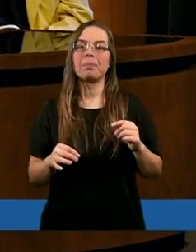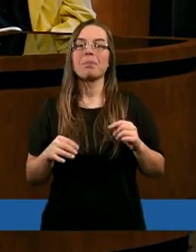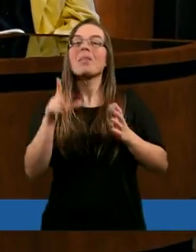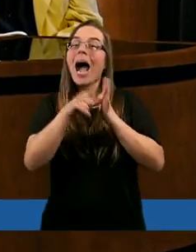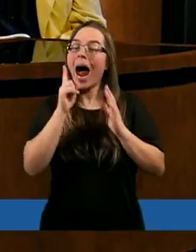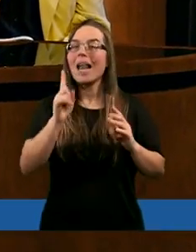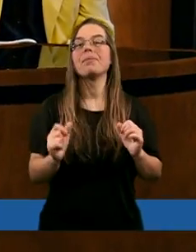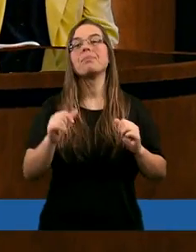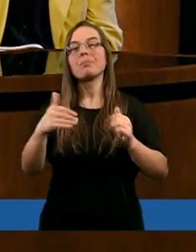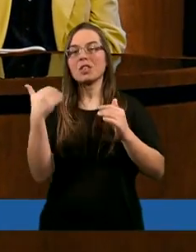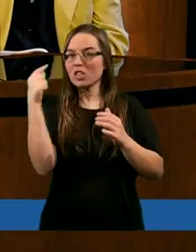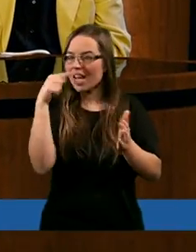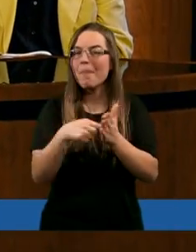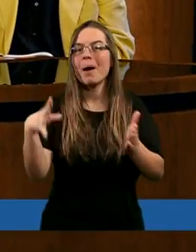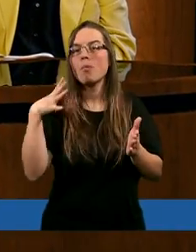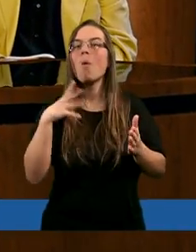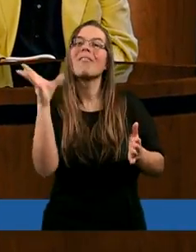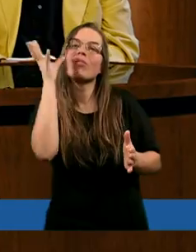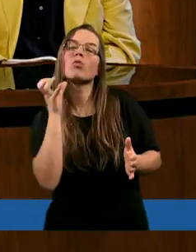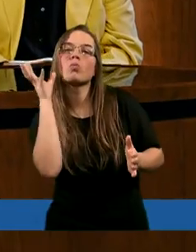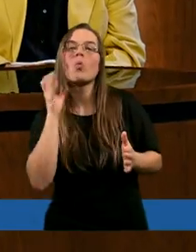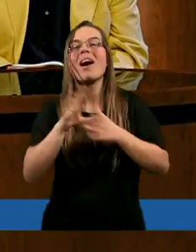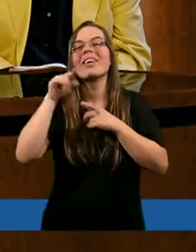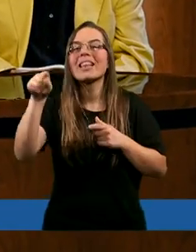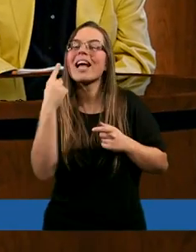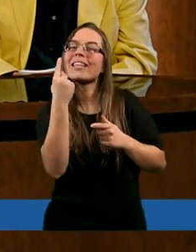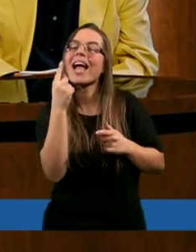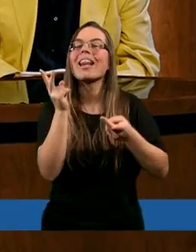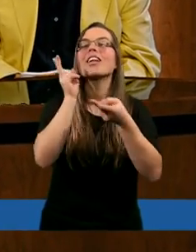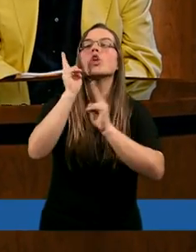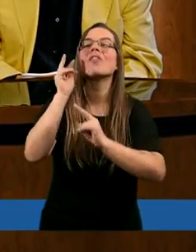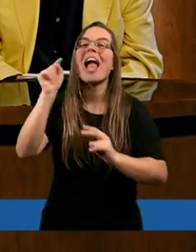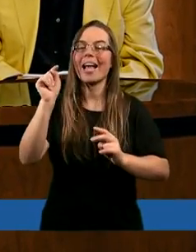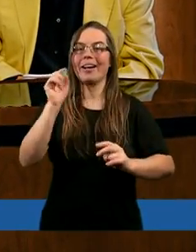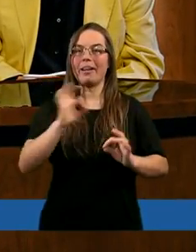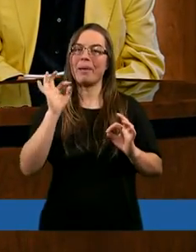Ale trzeba było się wsłuchać w ten jeden dźwięk.